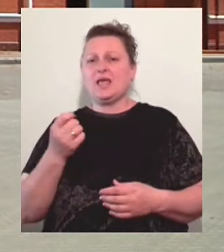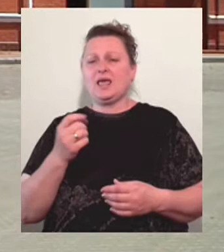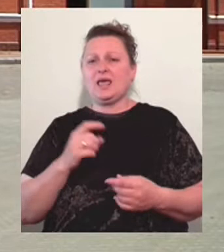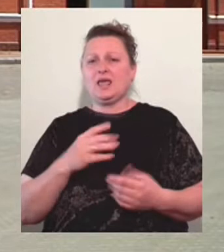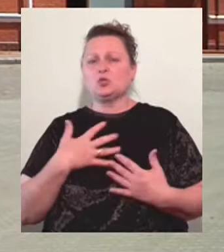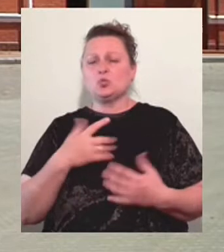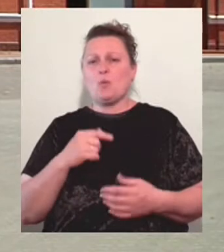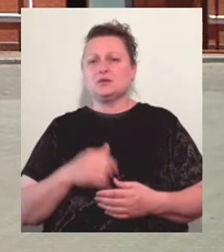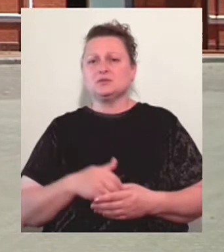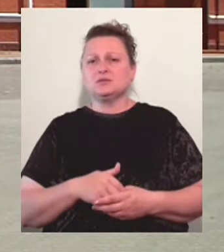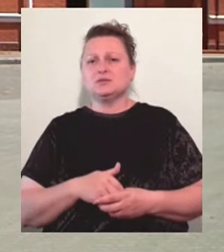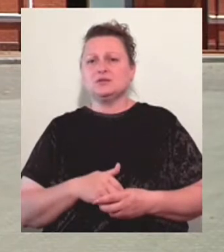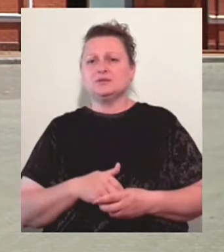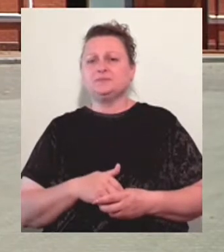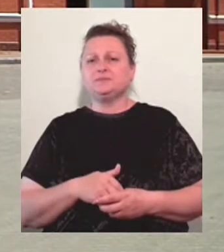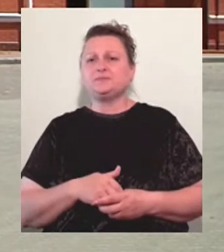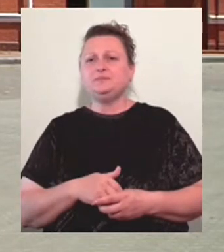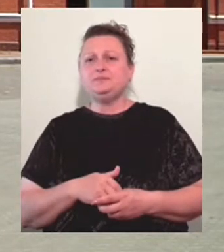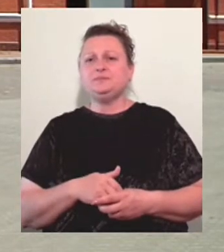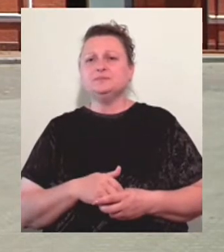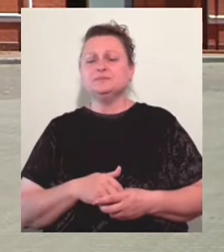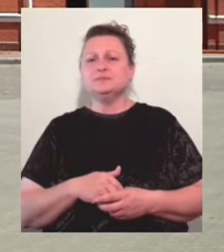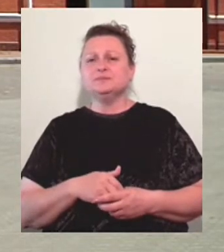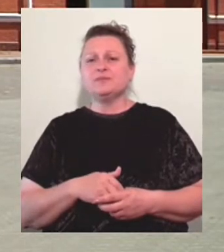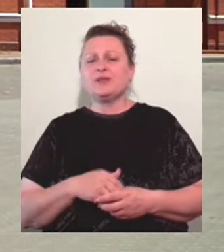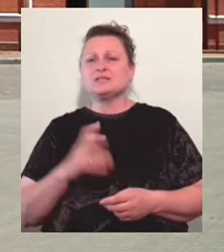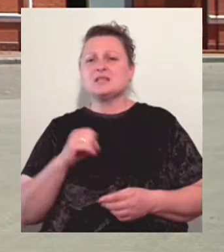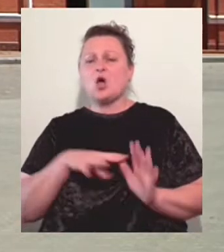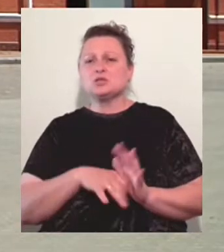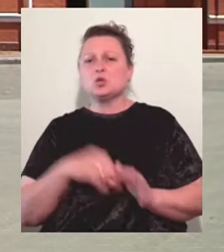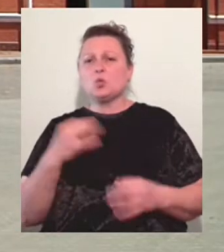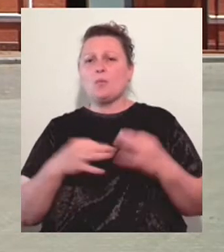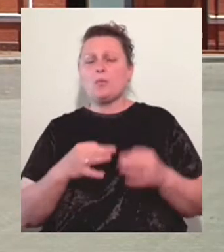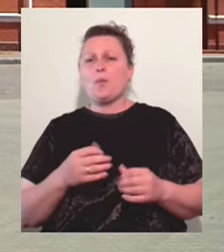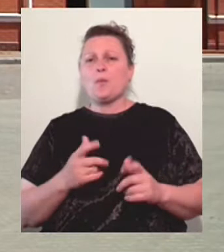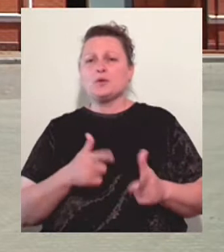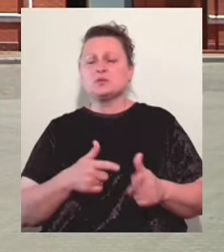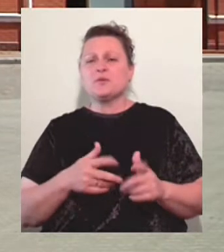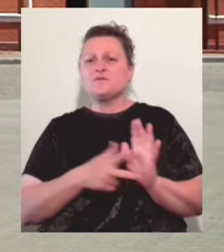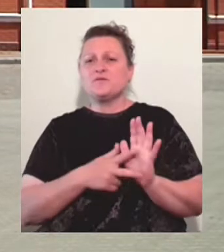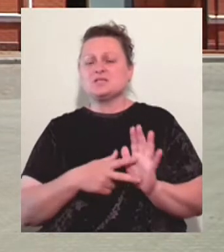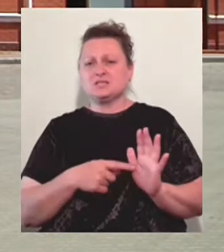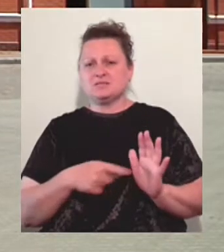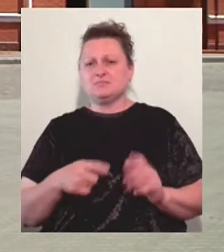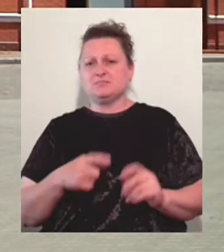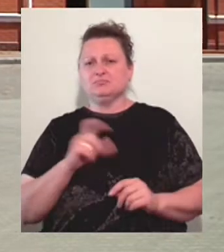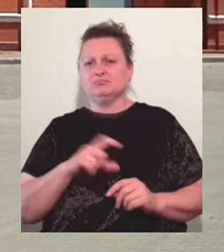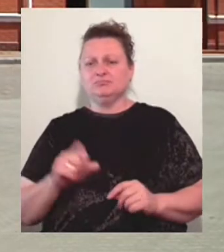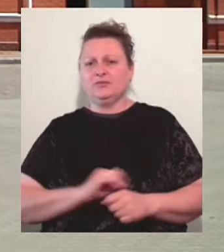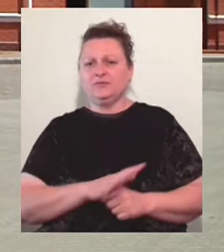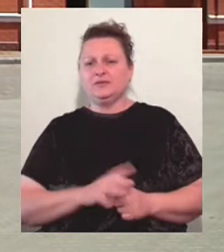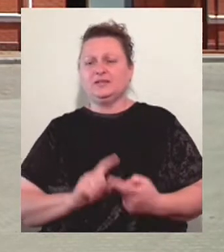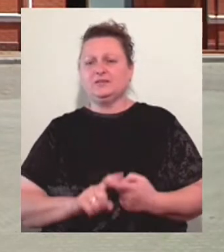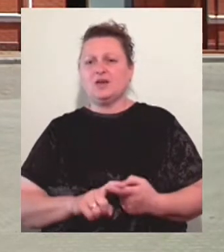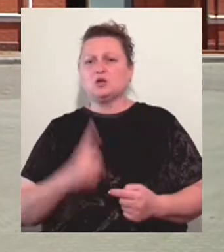директорки медичного закладу Наталя Пастерначенко. За останню добу у лікарню поступило 8 нових інфікованих, а загалом у медичному закладі знаходяться